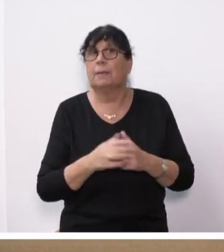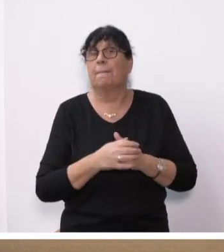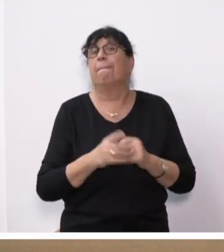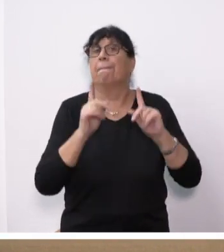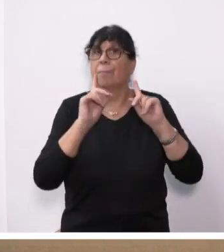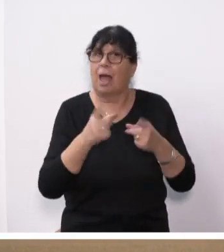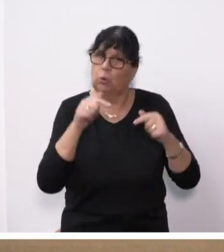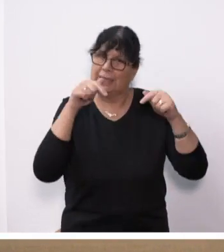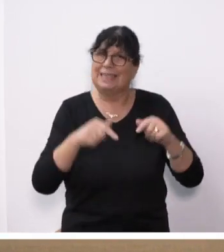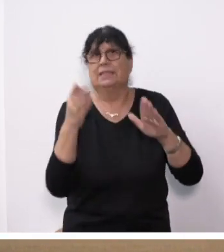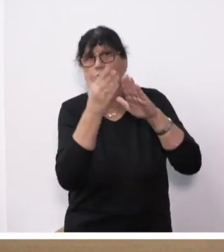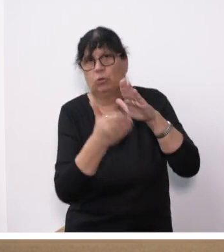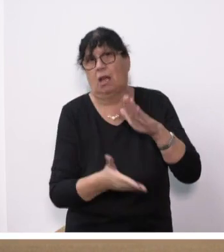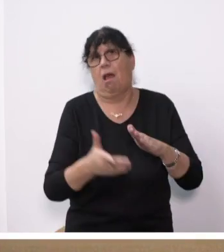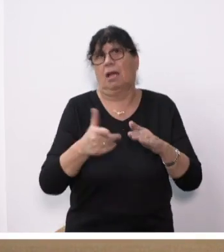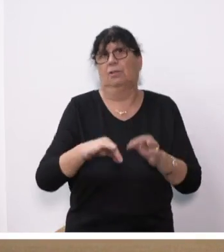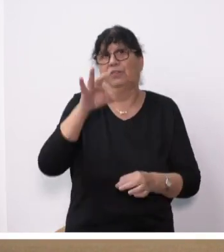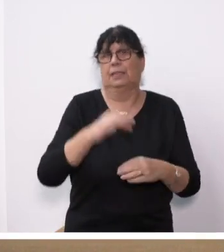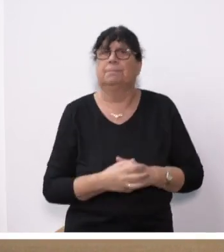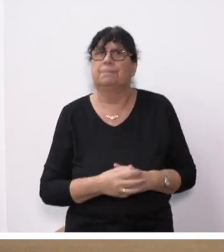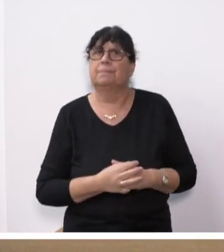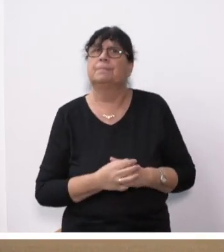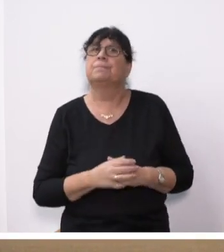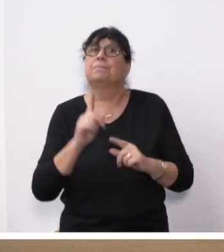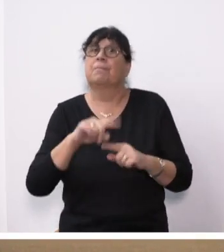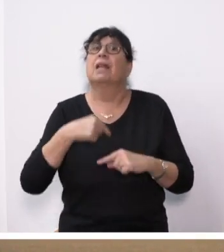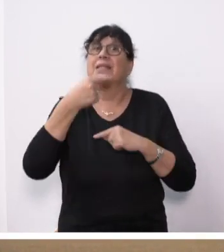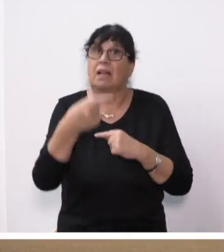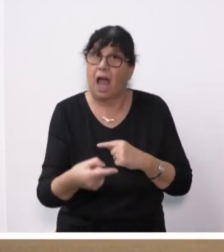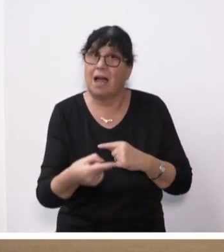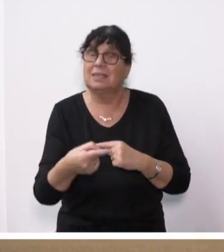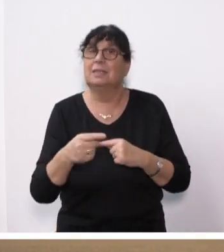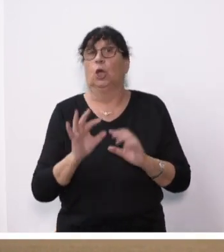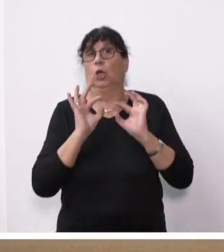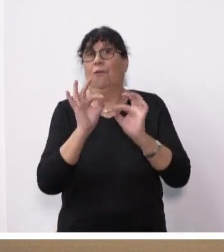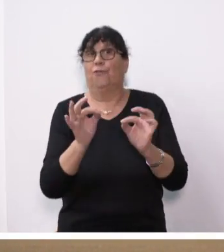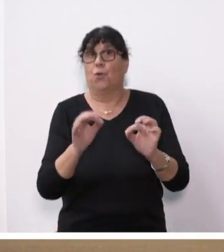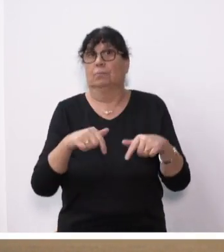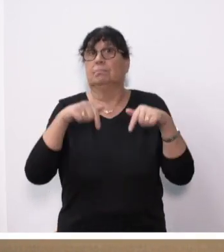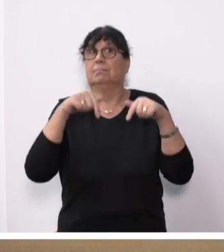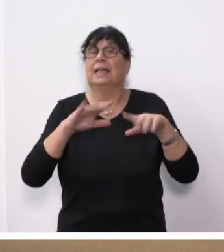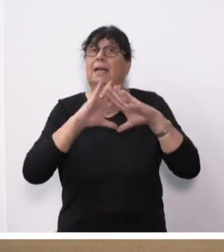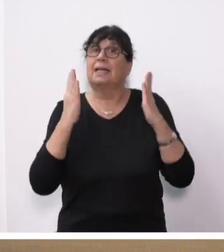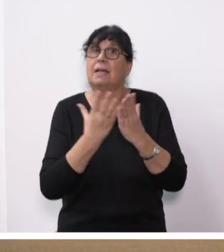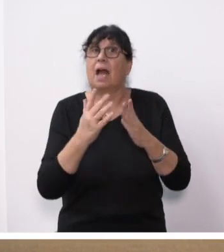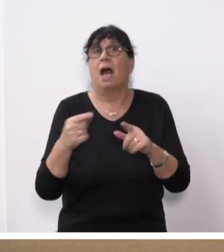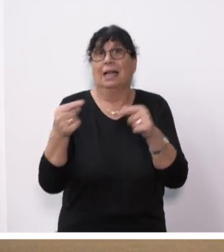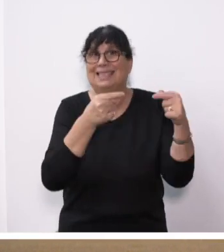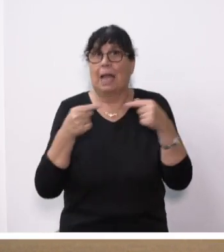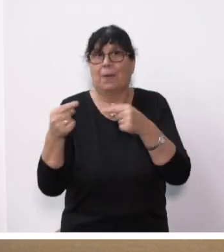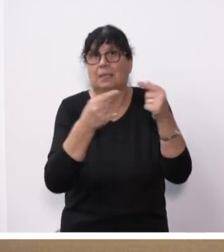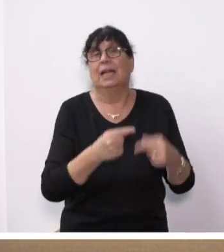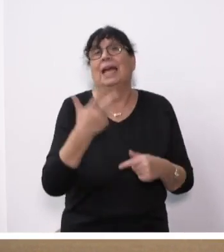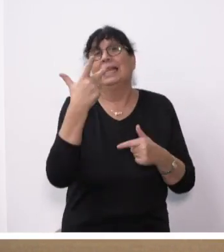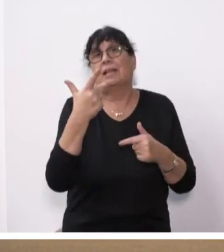ebenfalls in diesen Unterlagen vorfinden. Danach ist für die nun folgende Generaldebatte das dreifache